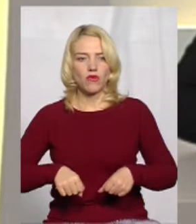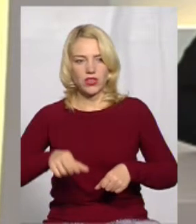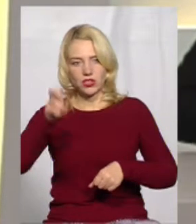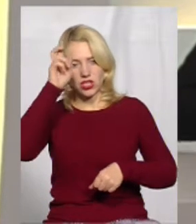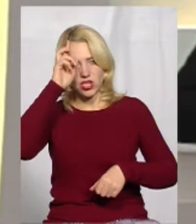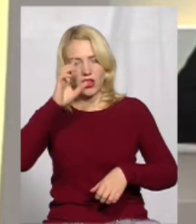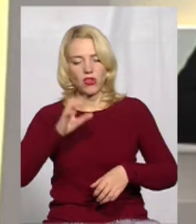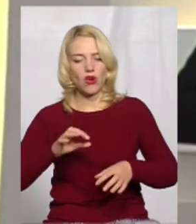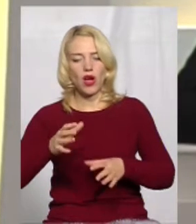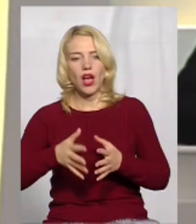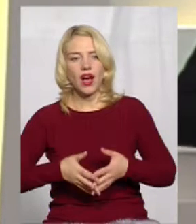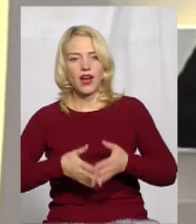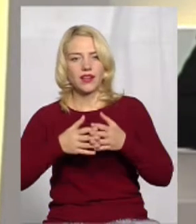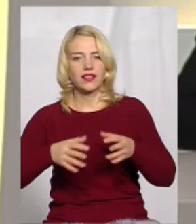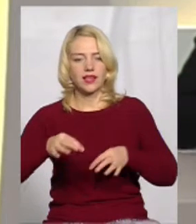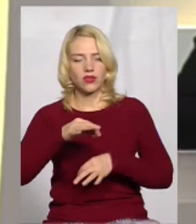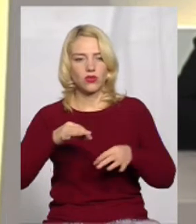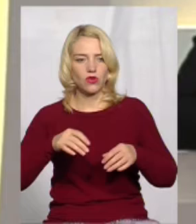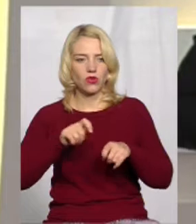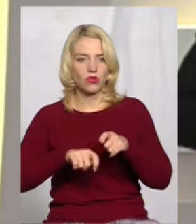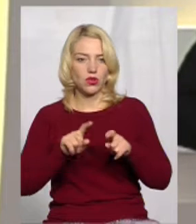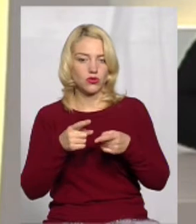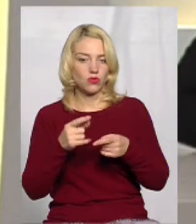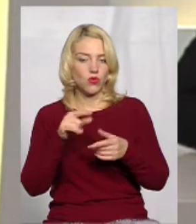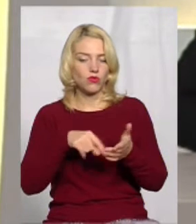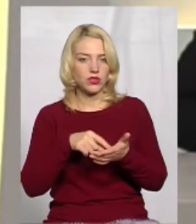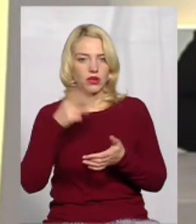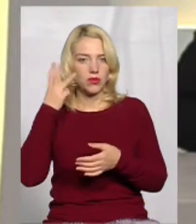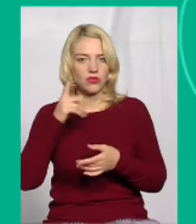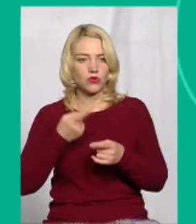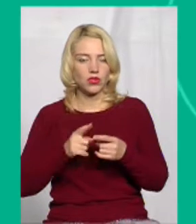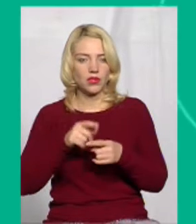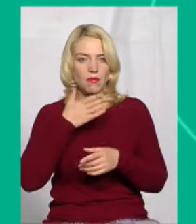контролю. Проте у місті Хмельницького їх немає. Дивимось.